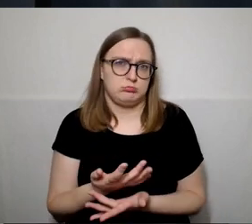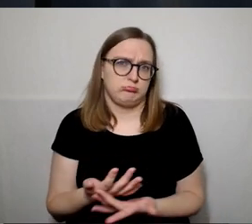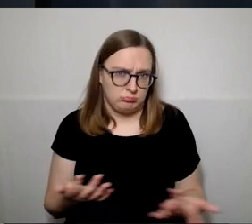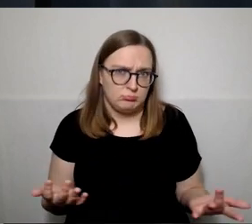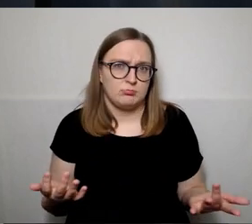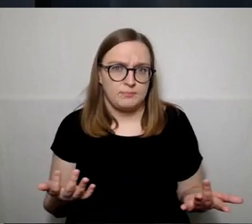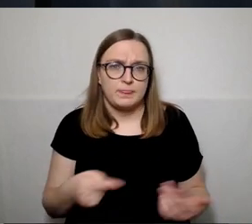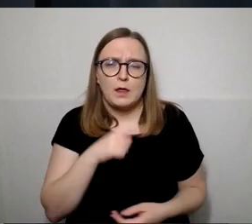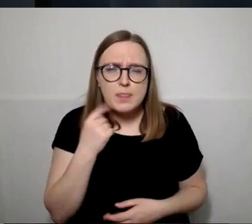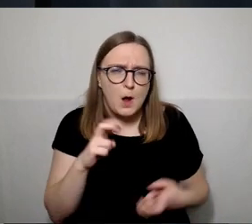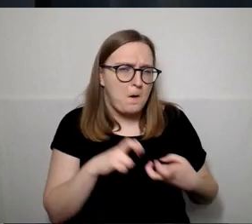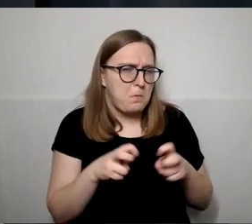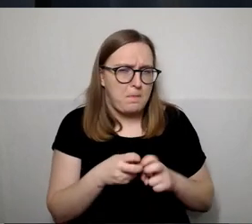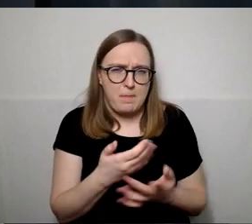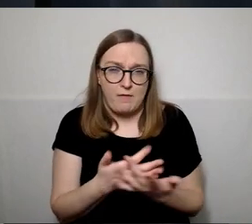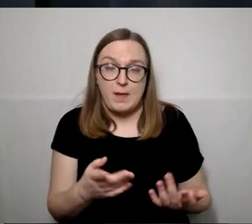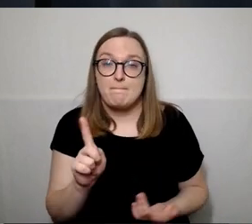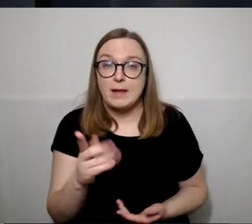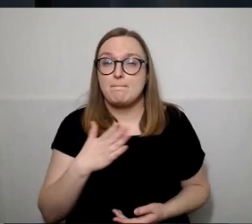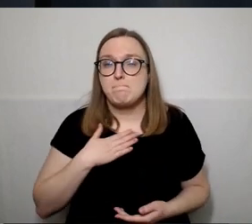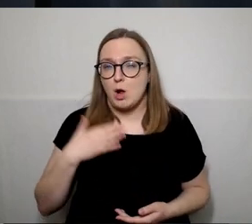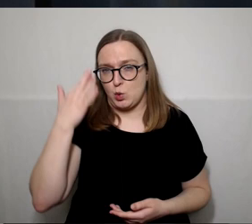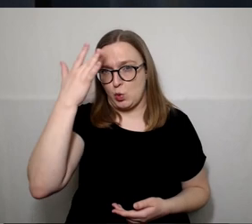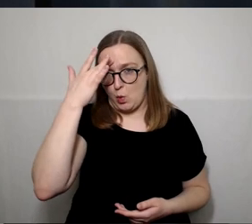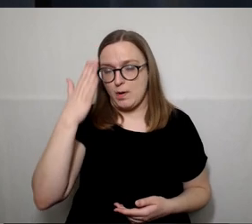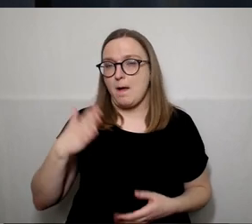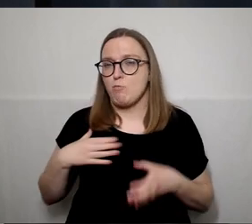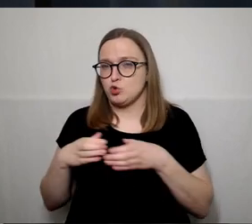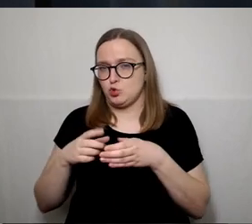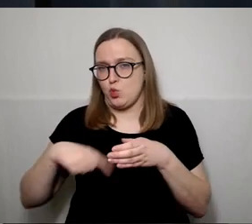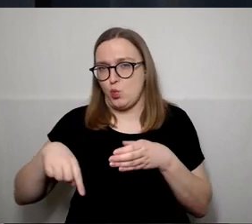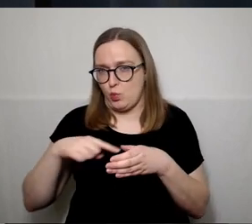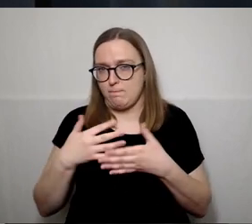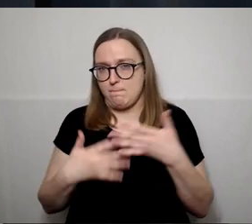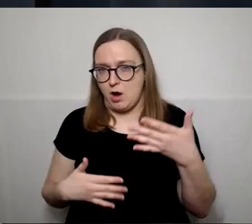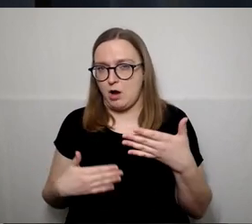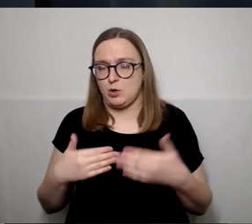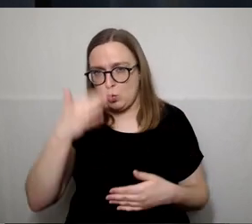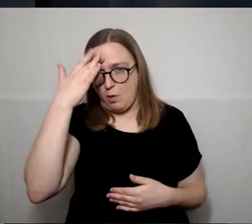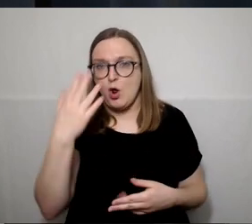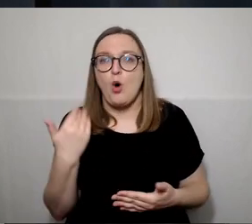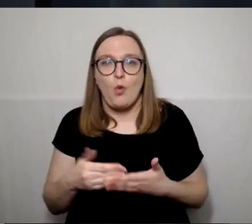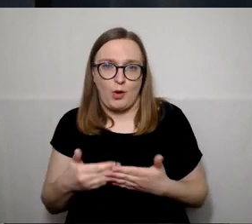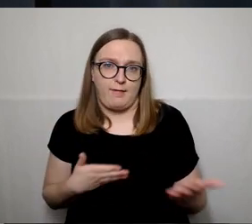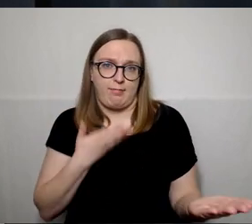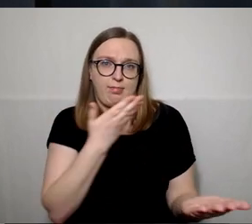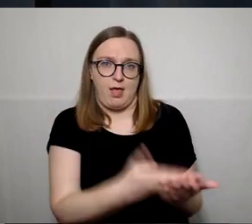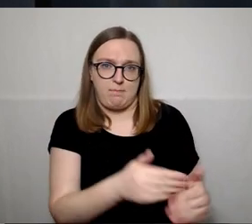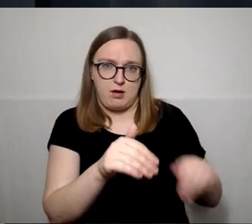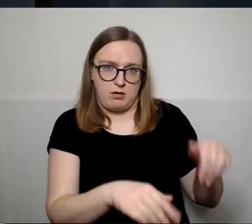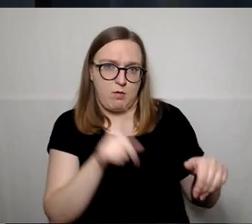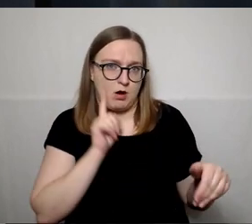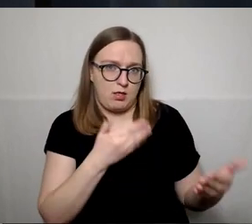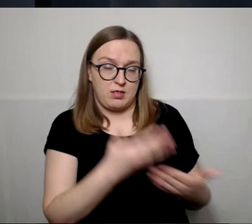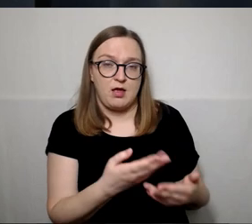Daug turim. Bet mano nuomonė ir mūsų nuomonė, dėl ko mes reiname į tuos rinkimus, didžiausia problema, kad